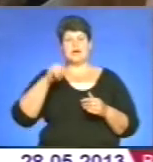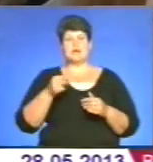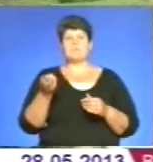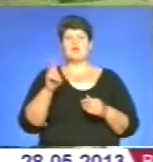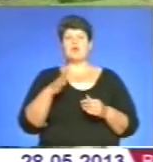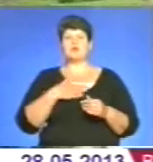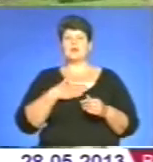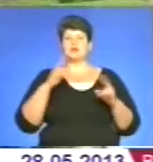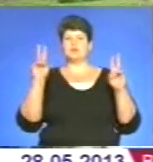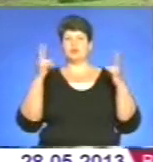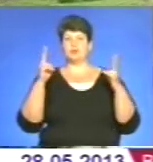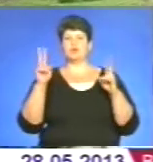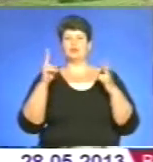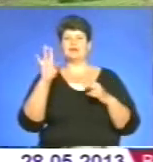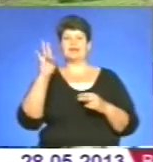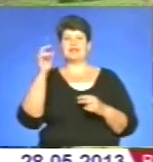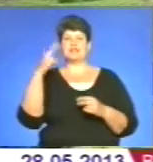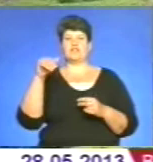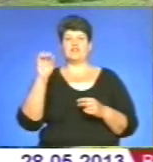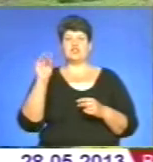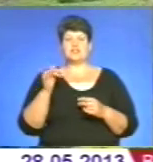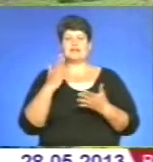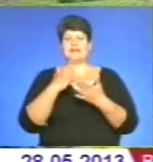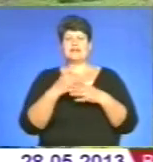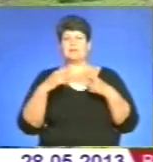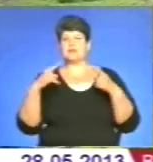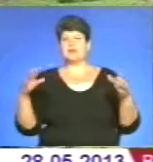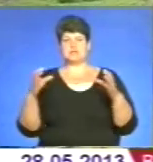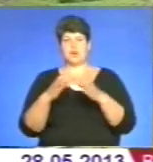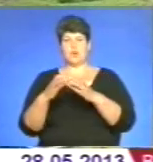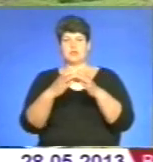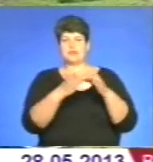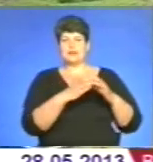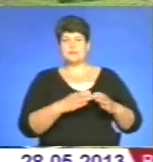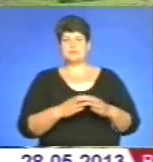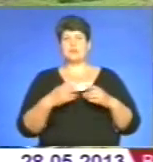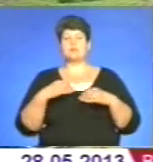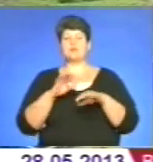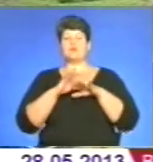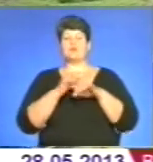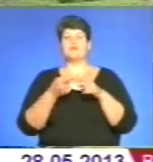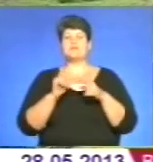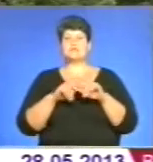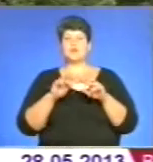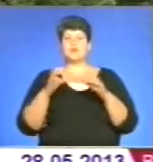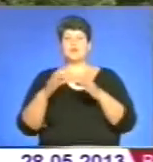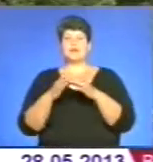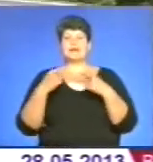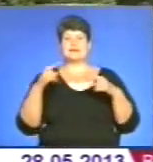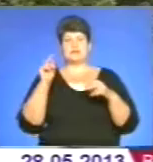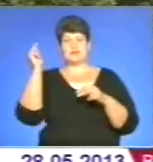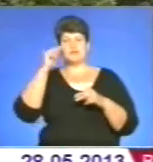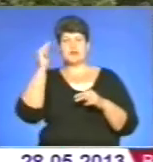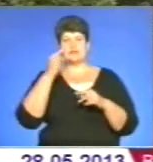клуби, клуб «Надвечір'я», зокрема, де у нас є різні гуртки. І ми проводимо в цих гуртках різні навчання. Цим у